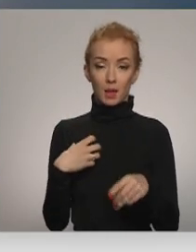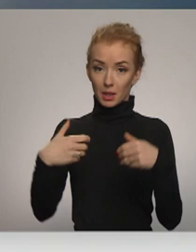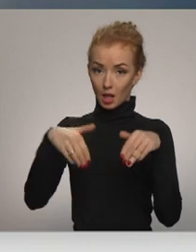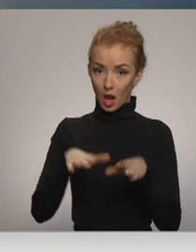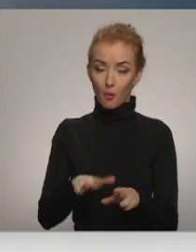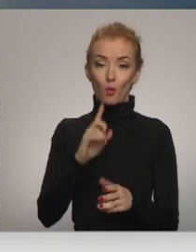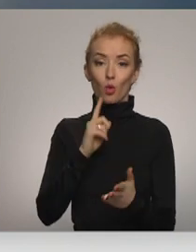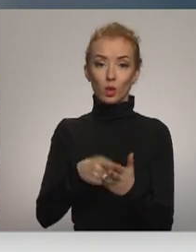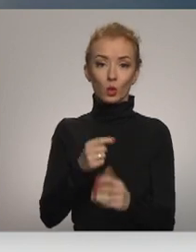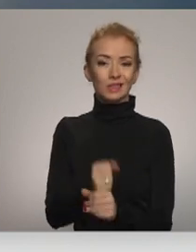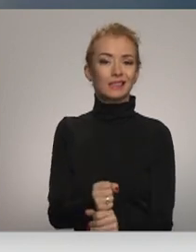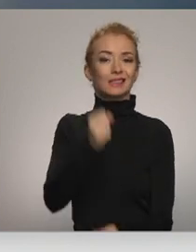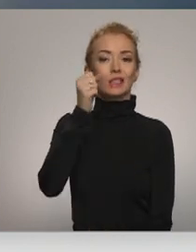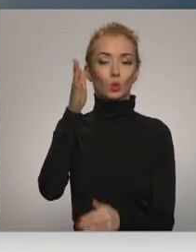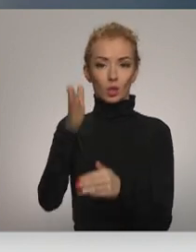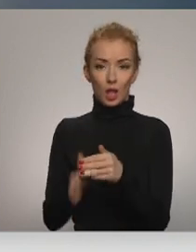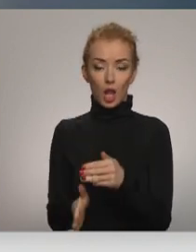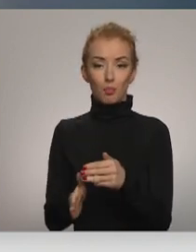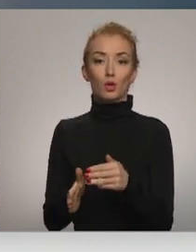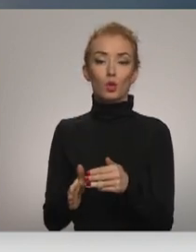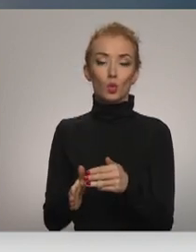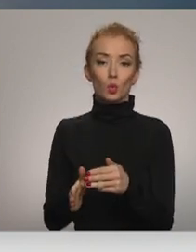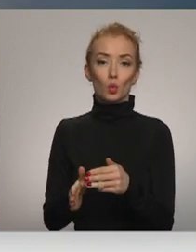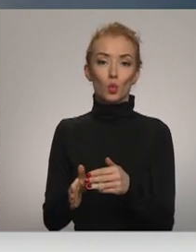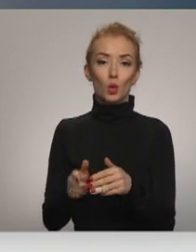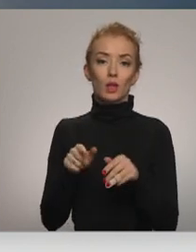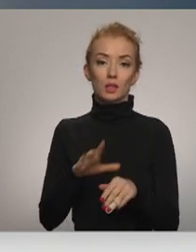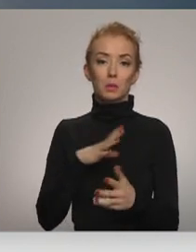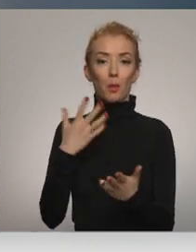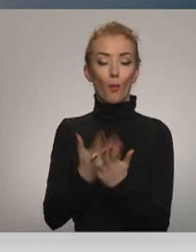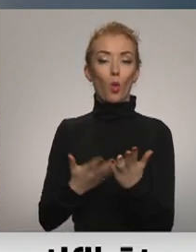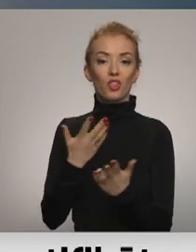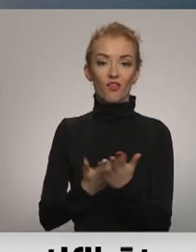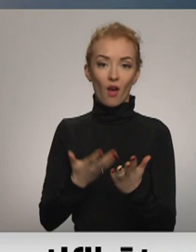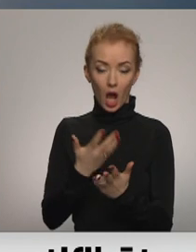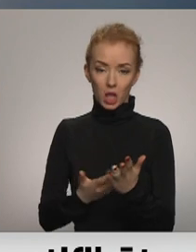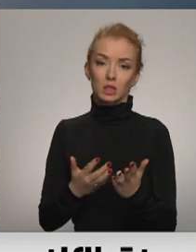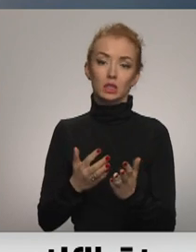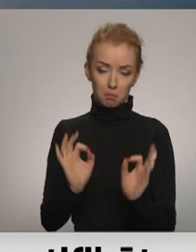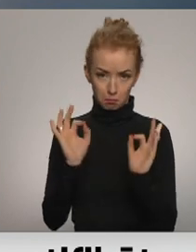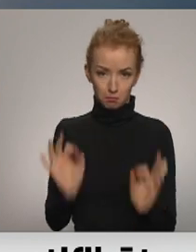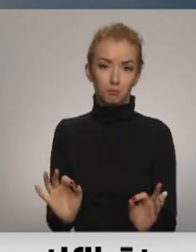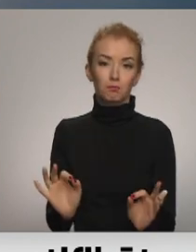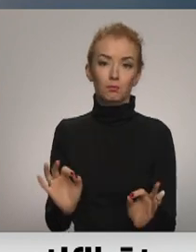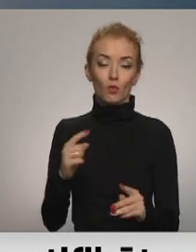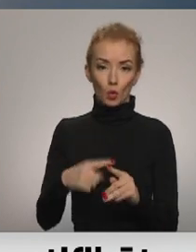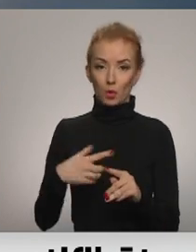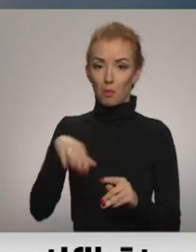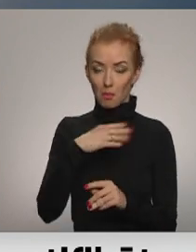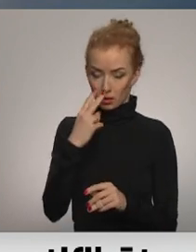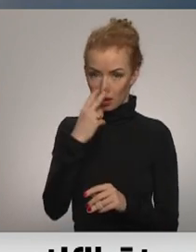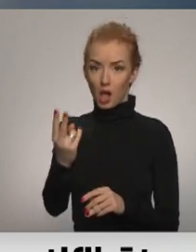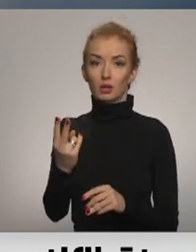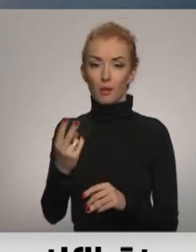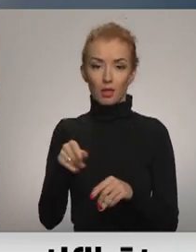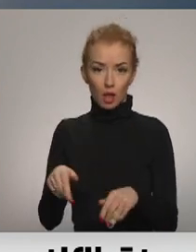stingru termiņu. Droši vien, ka bija motivācijas viedokļi apzlūdu pareis, un mēs redzam, ka tas iedeva